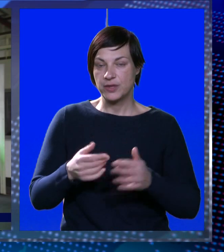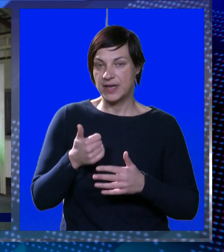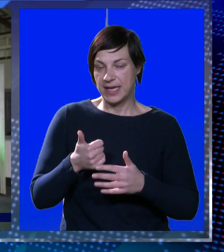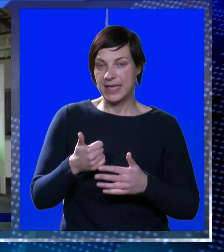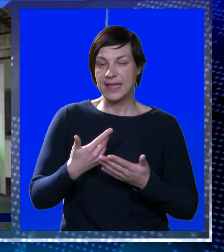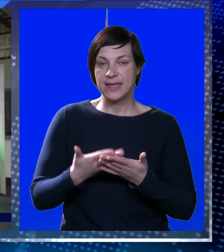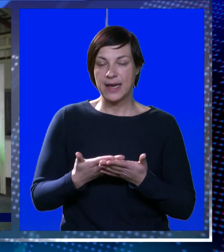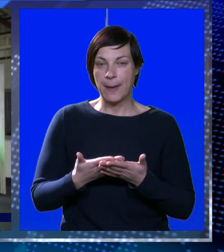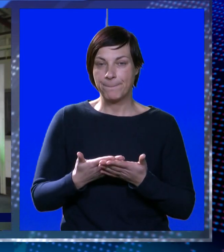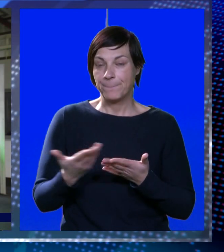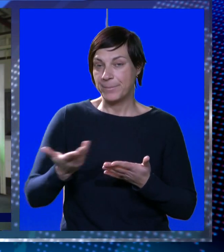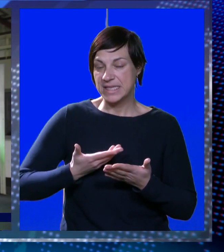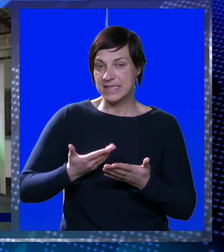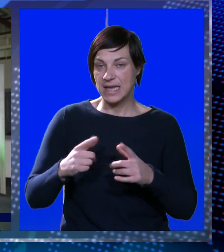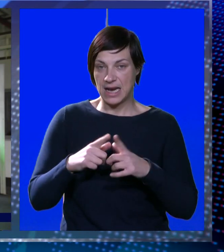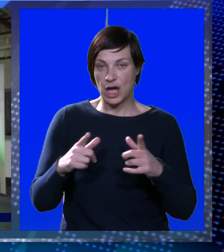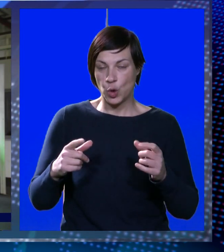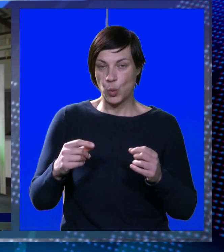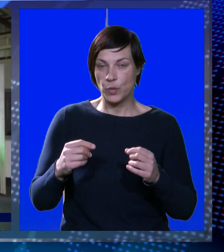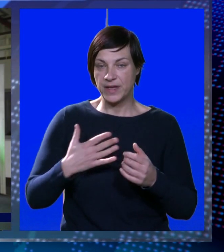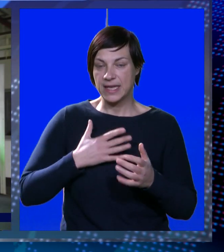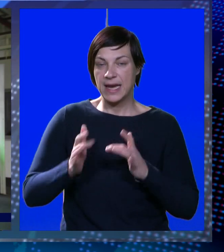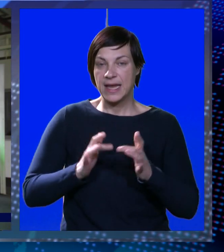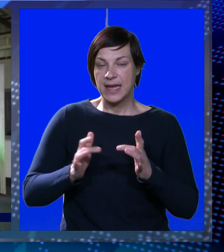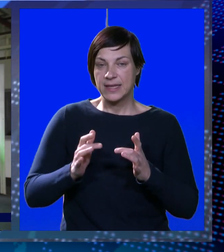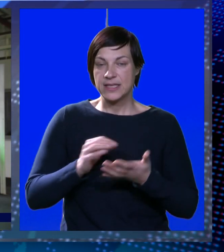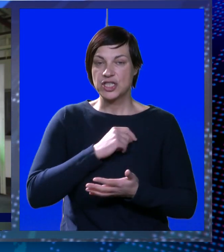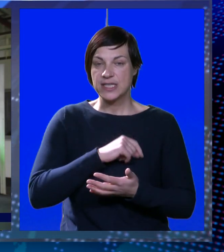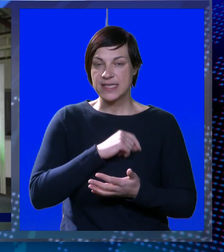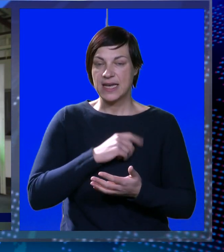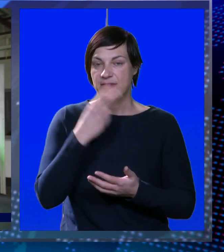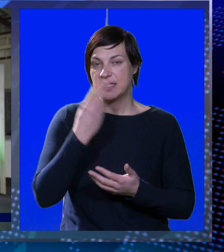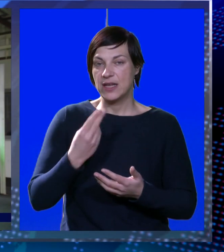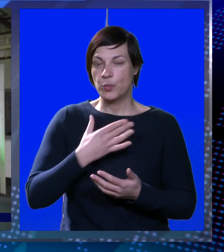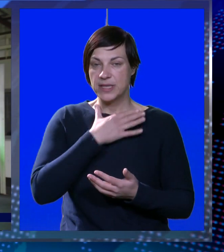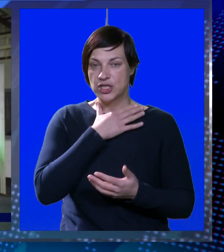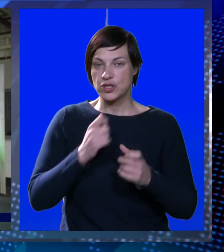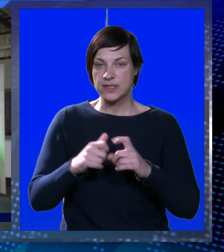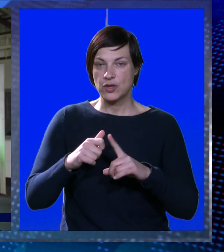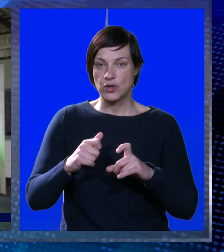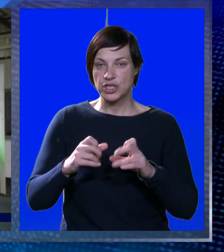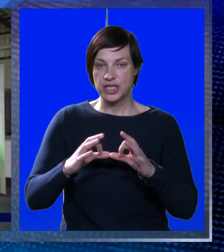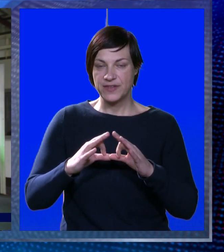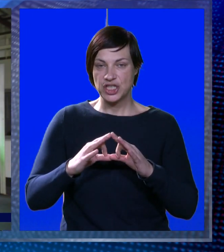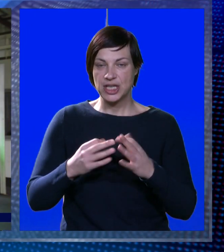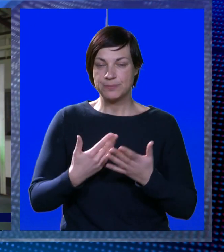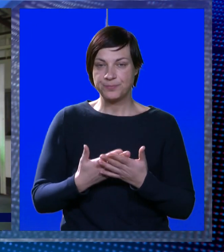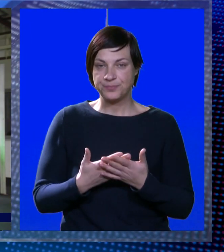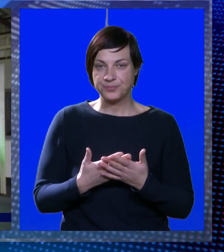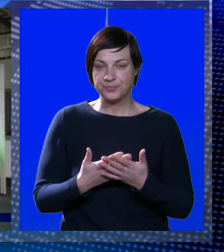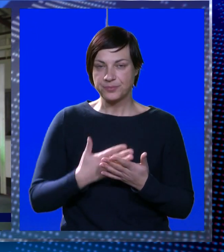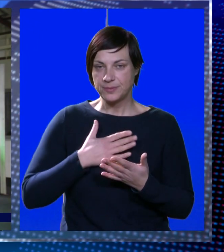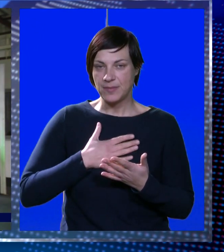otvorena je jedna jedina pristigla kuverta na natječaj za ravnatelja umjetničke škole Luke Sorkočevića.